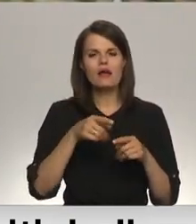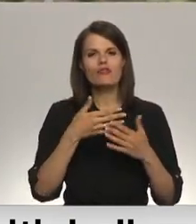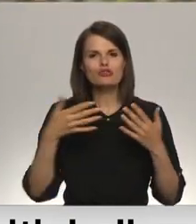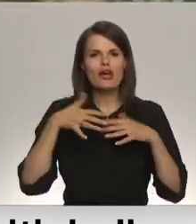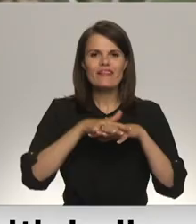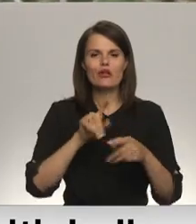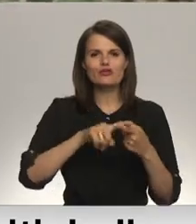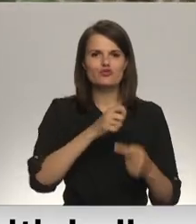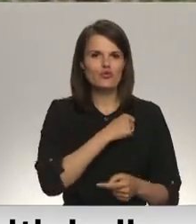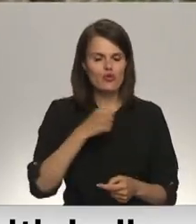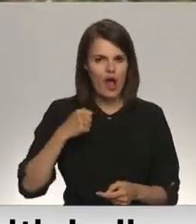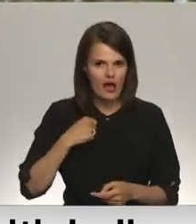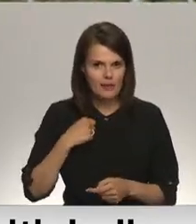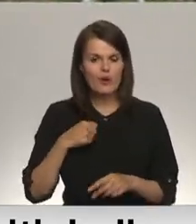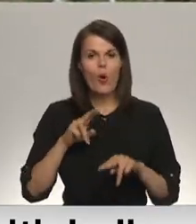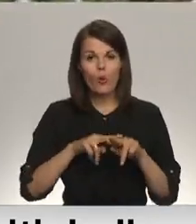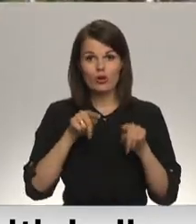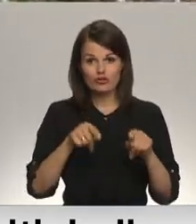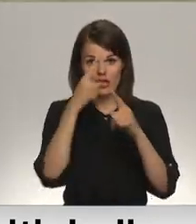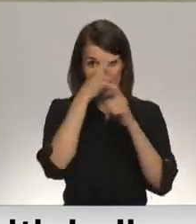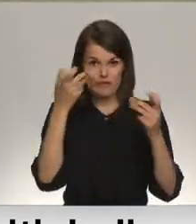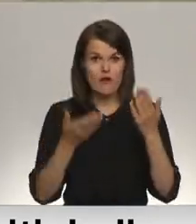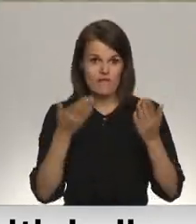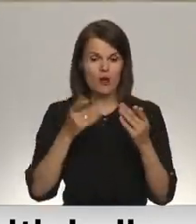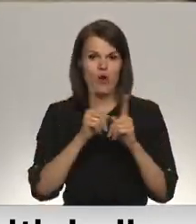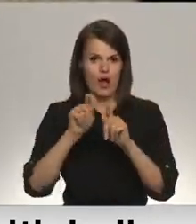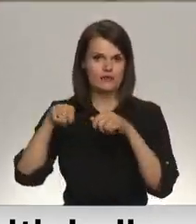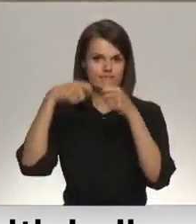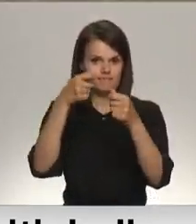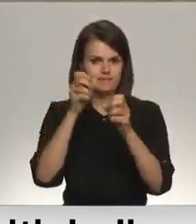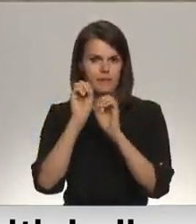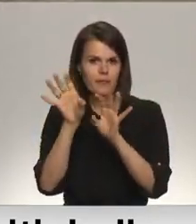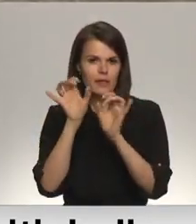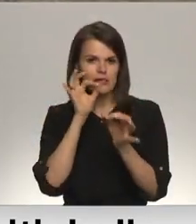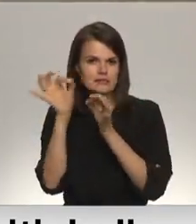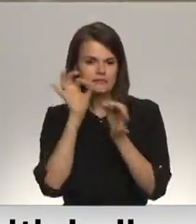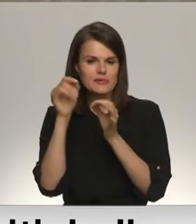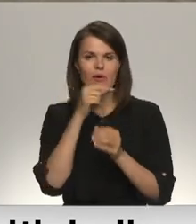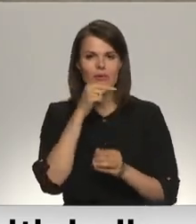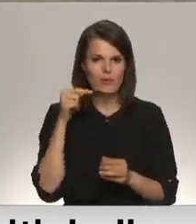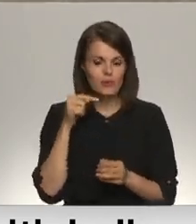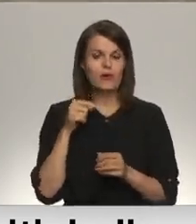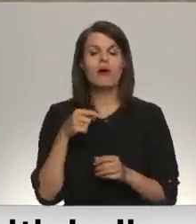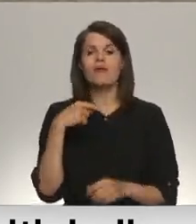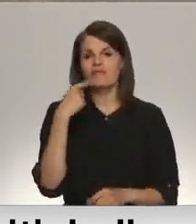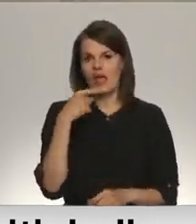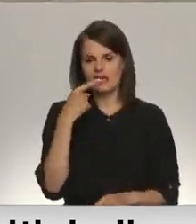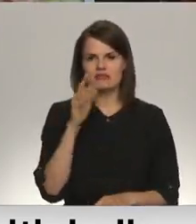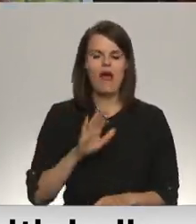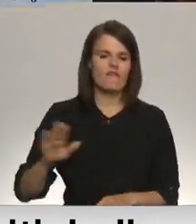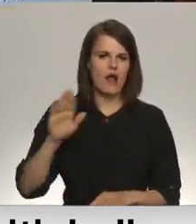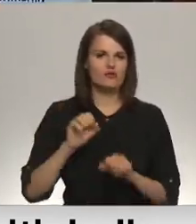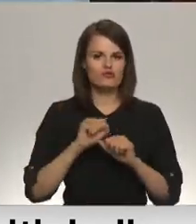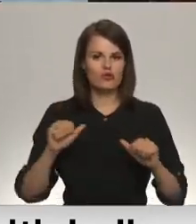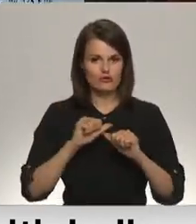objektiem. Nav izslēgts, ka šī informācija nonākus arī Krievijas spēcdienestu rīcībā. Retēbē norāda Valsts drošības dienests.